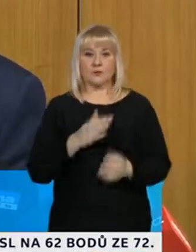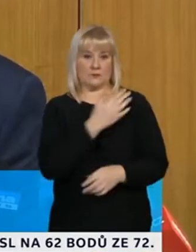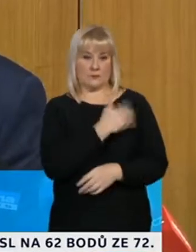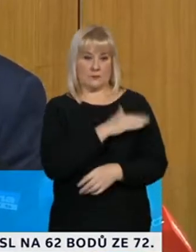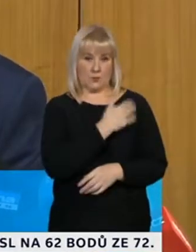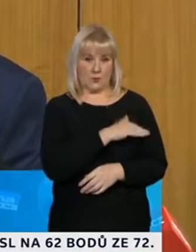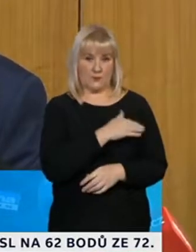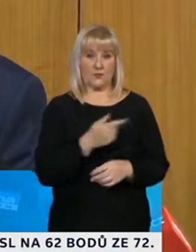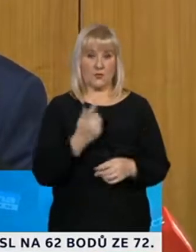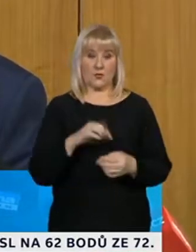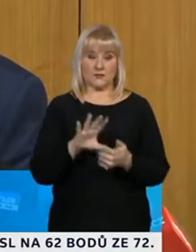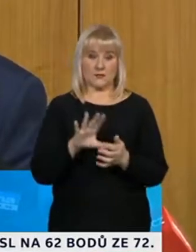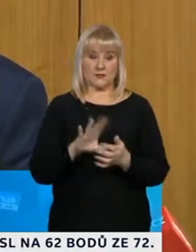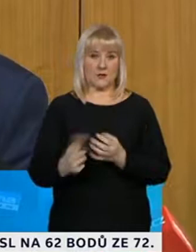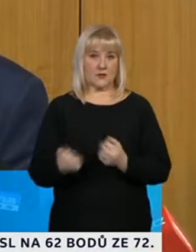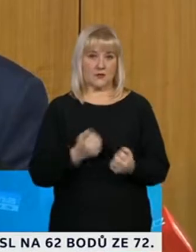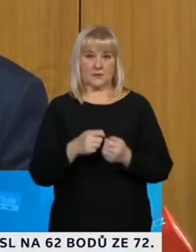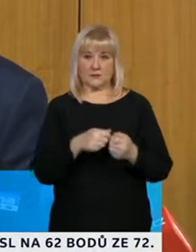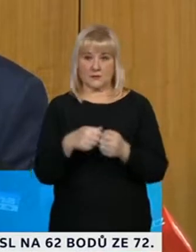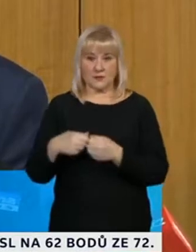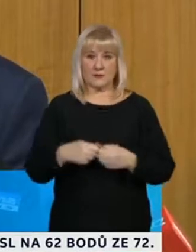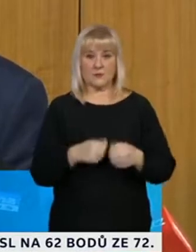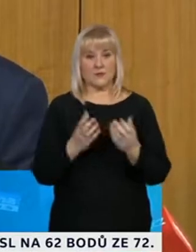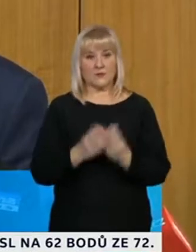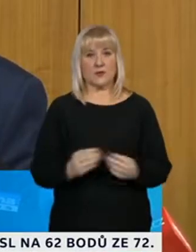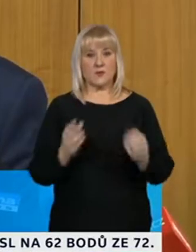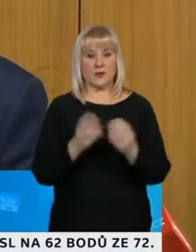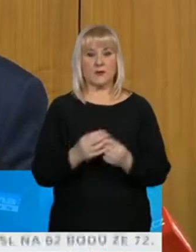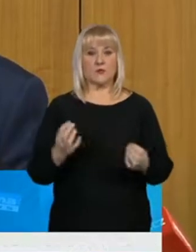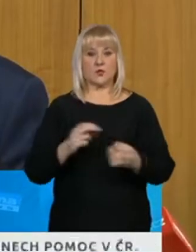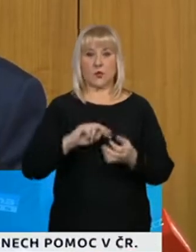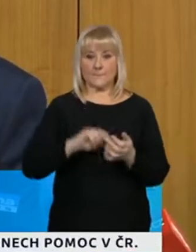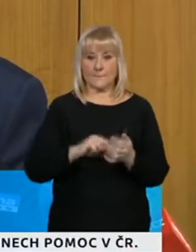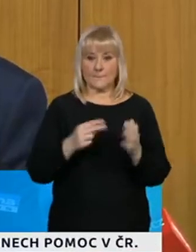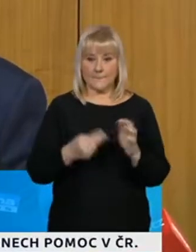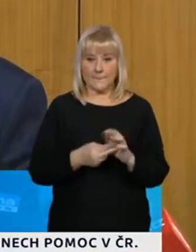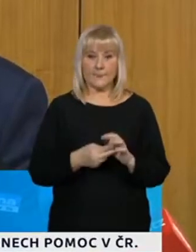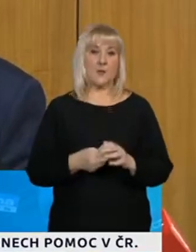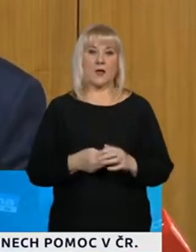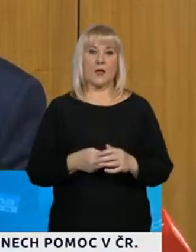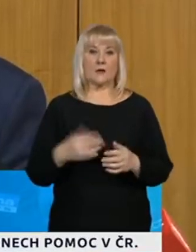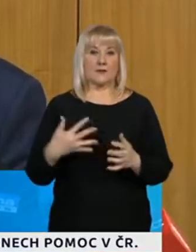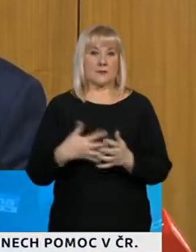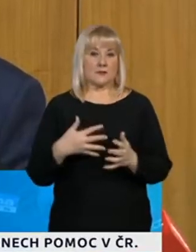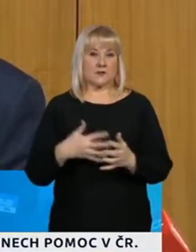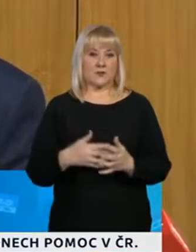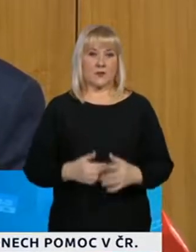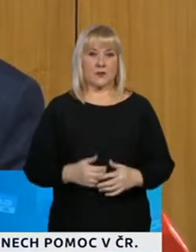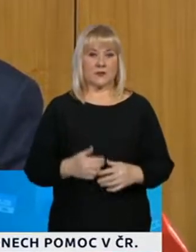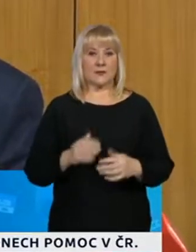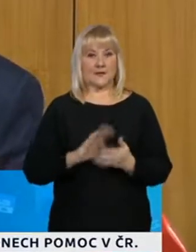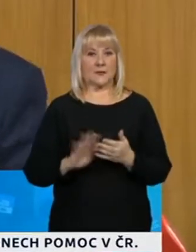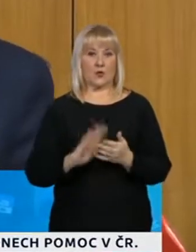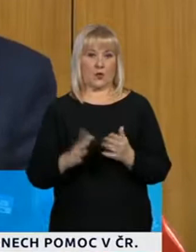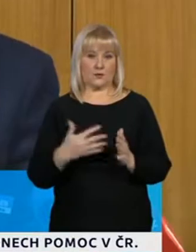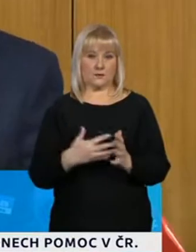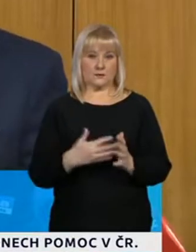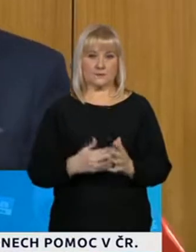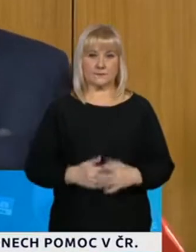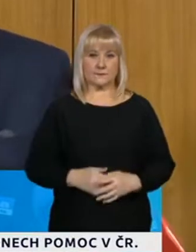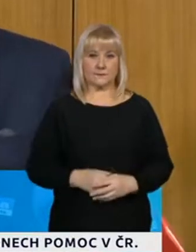Šnajdárka z centrálního řídícího týmu, aby pohovořil o plánovaném a dnes za počatem testování antigenními testy.